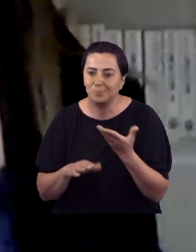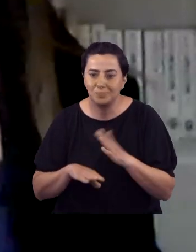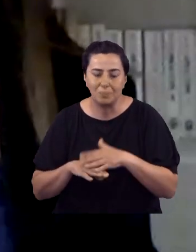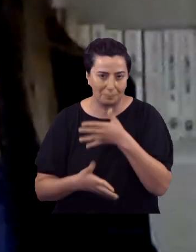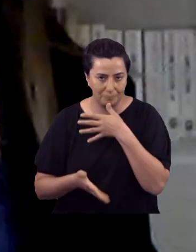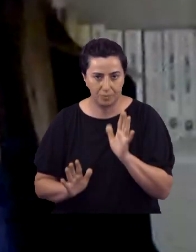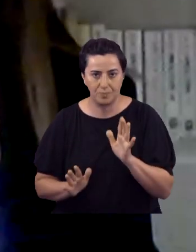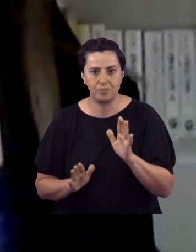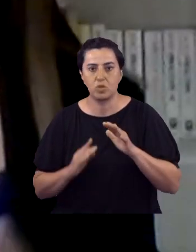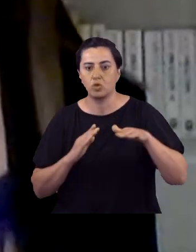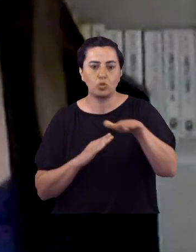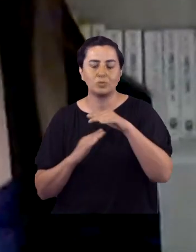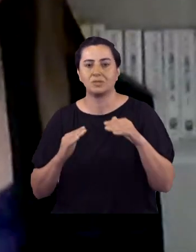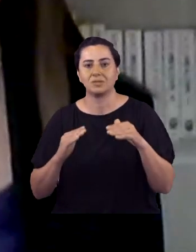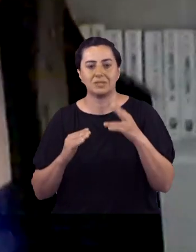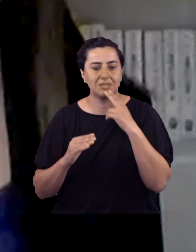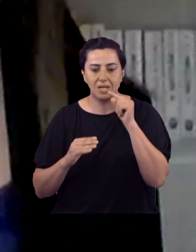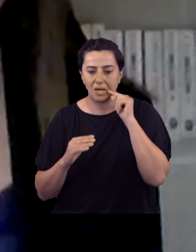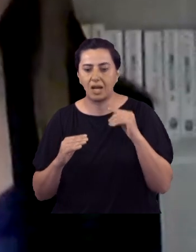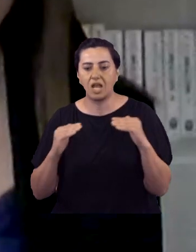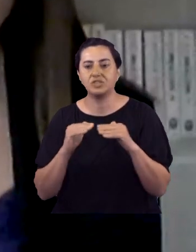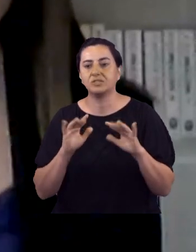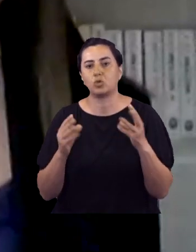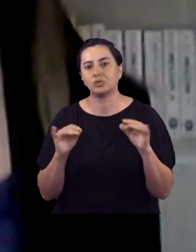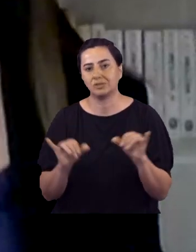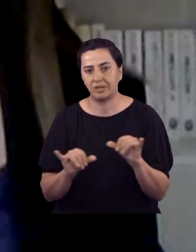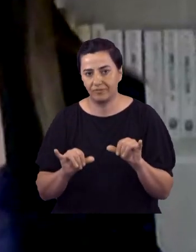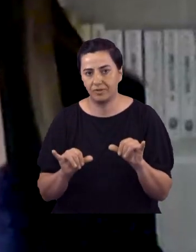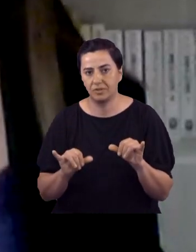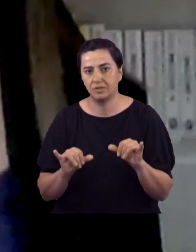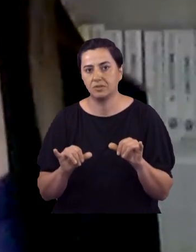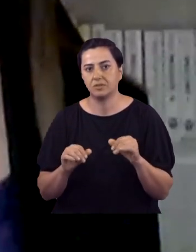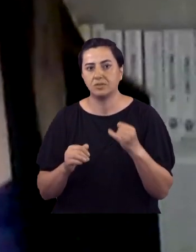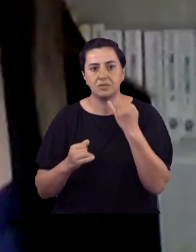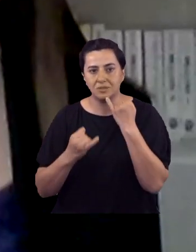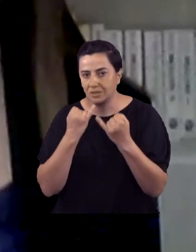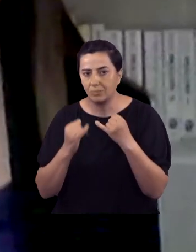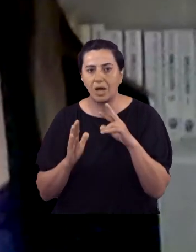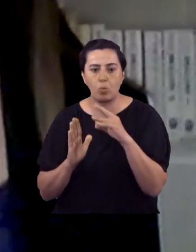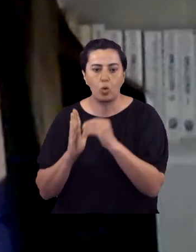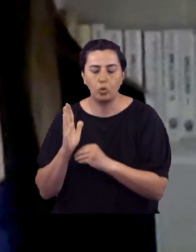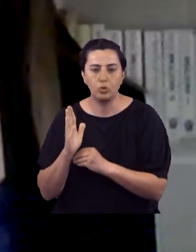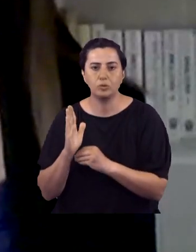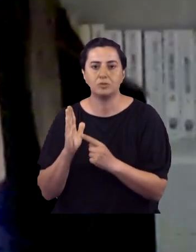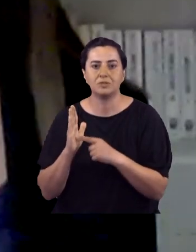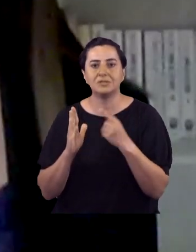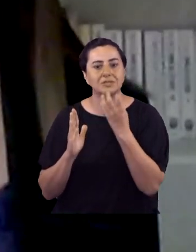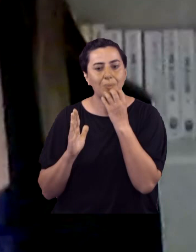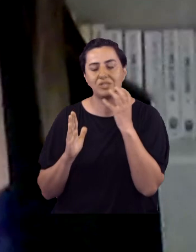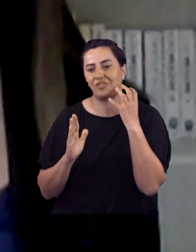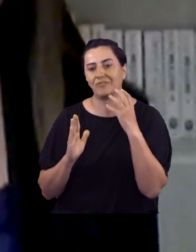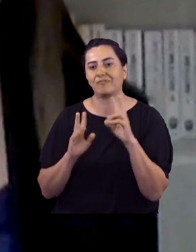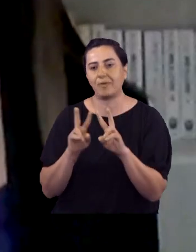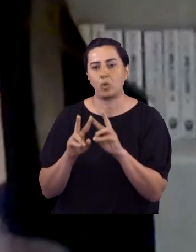toplumsal cinsiyet alanında zayıf olduğunu fark ettik. Hane ziyaretlerimiz raporumuz zaten Zamanca Vakfı web sitesinde